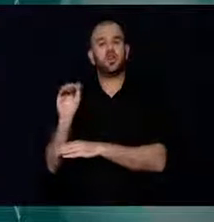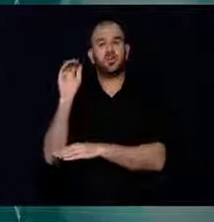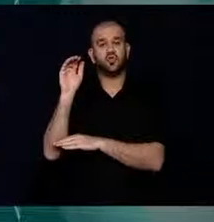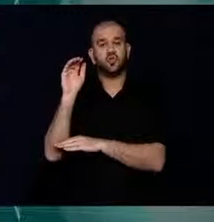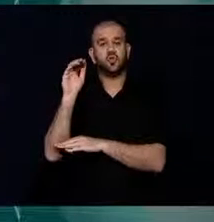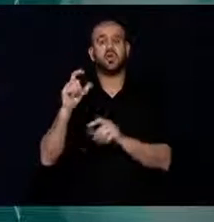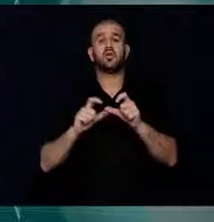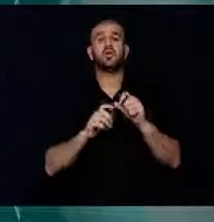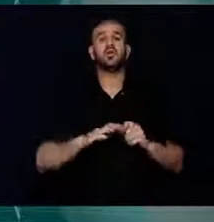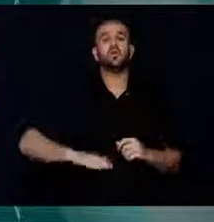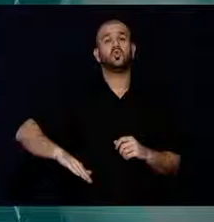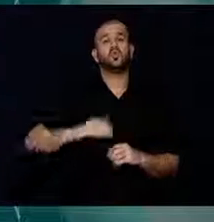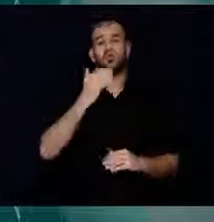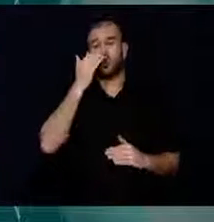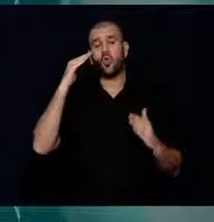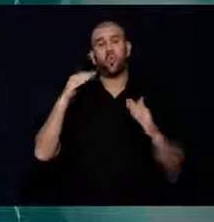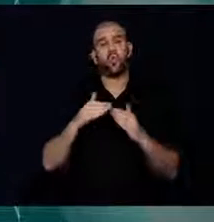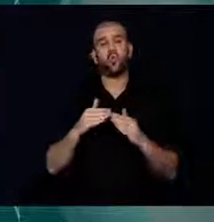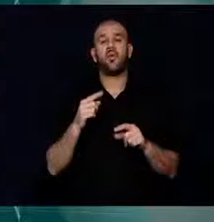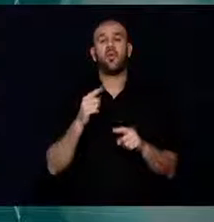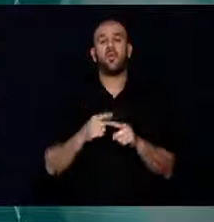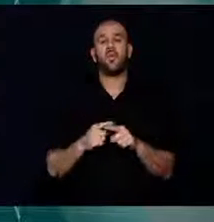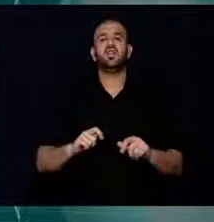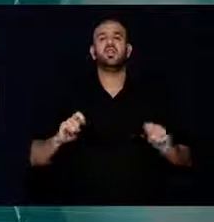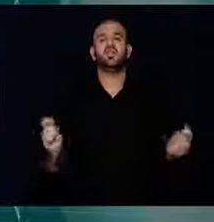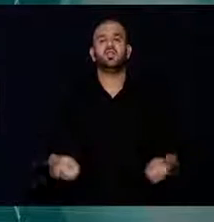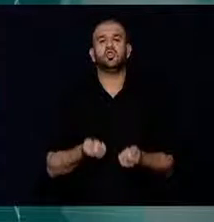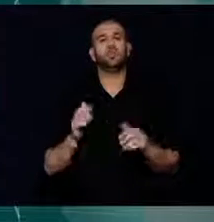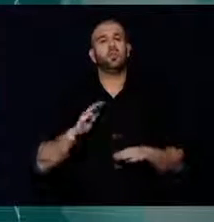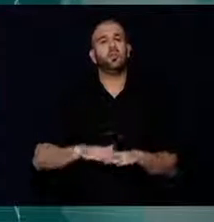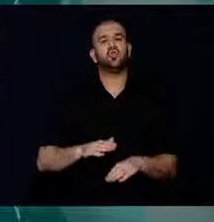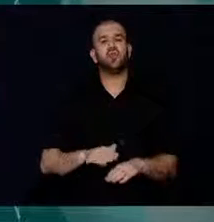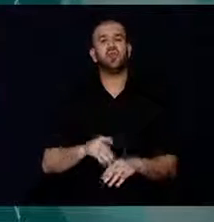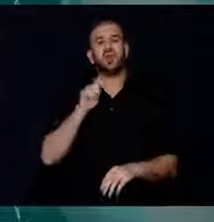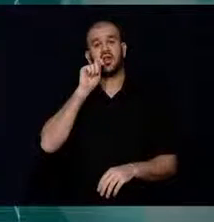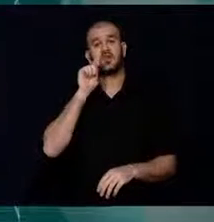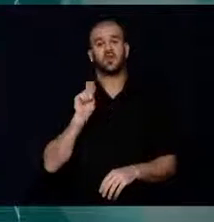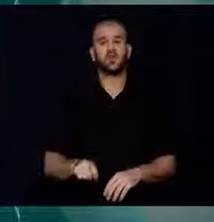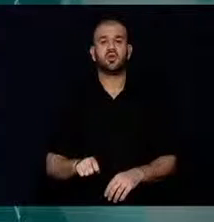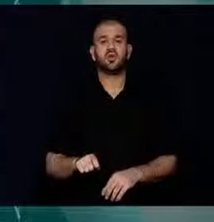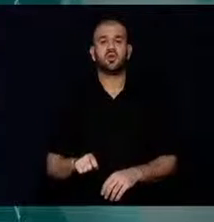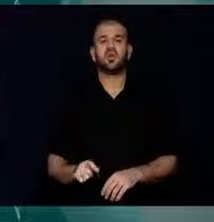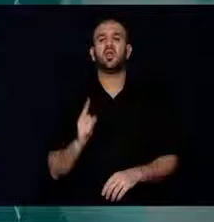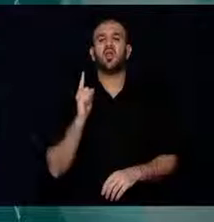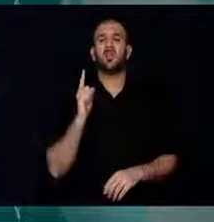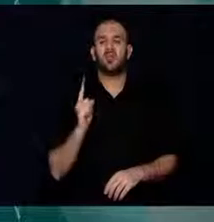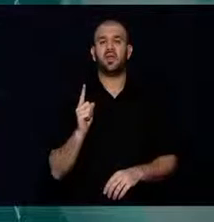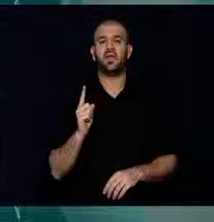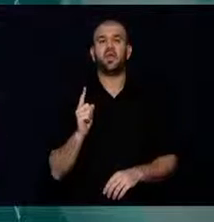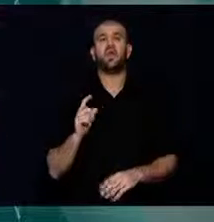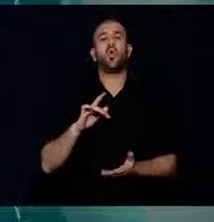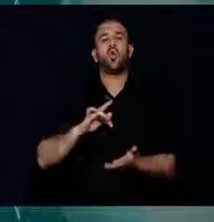gerçekleştirebilecekleri bir ortam yaratmak olduğu ve merkezde,